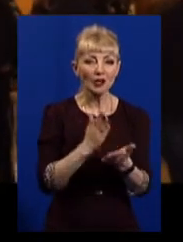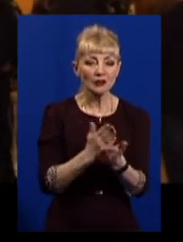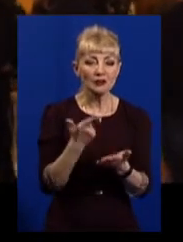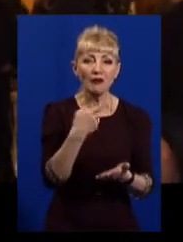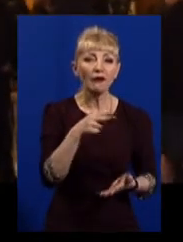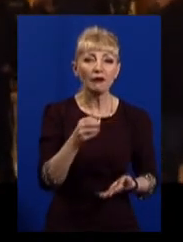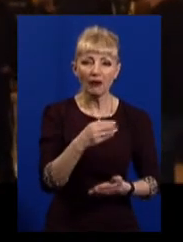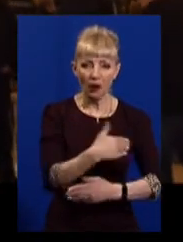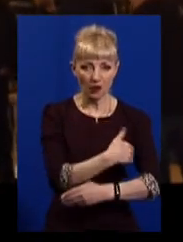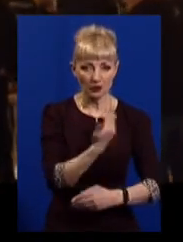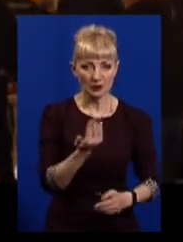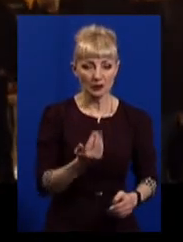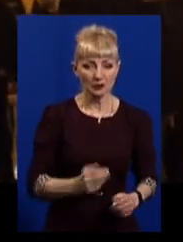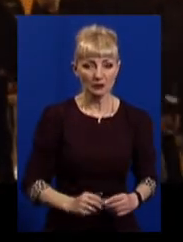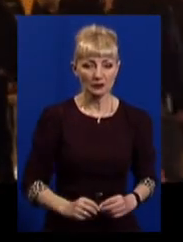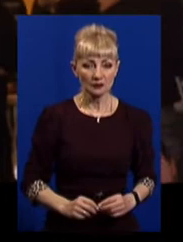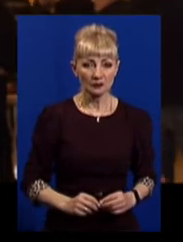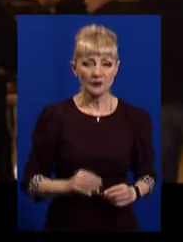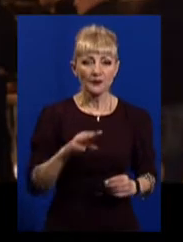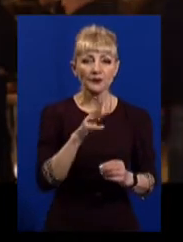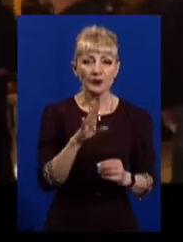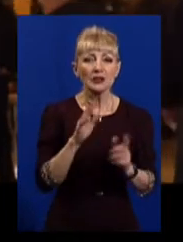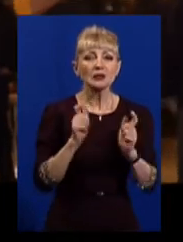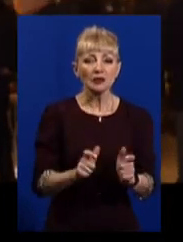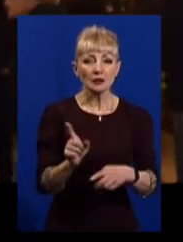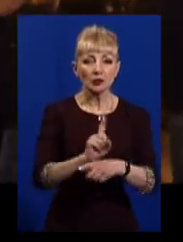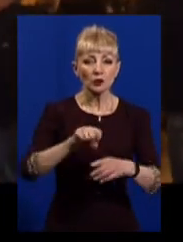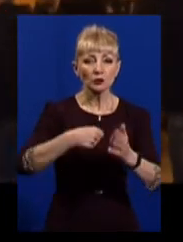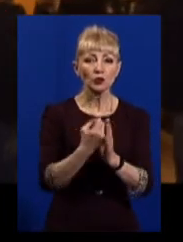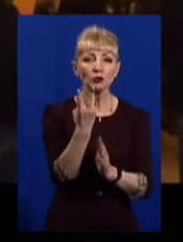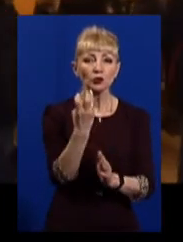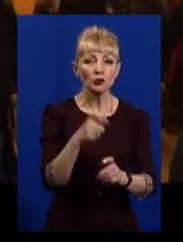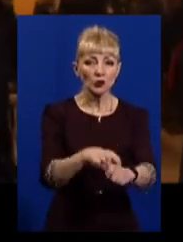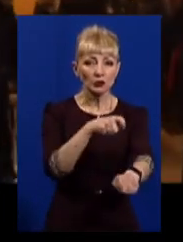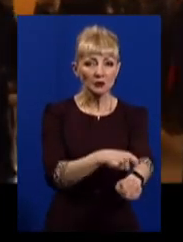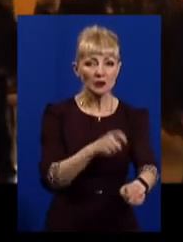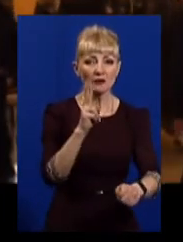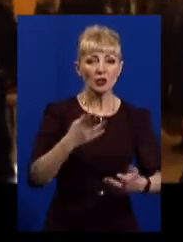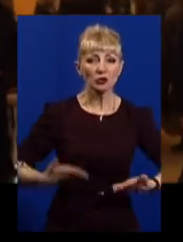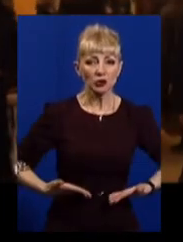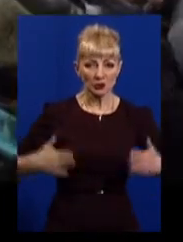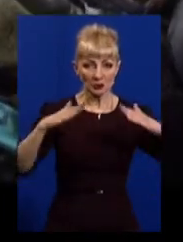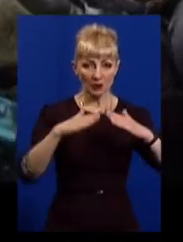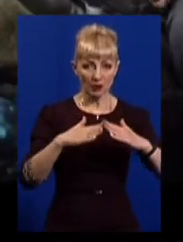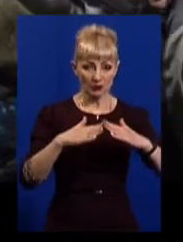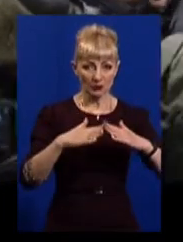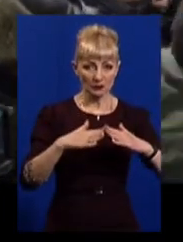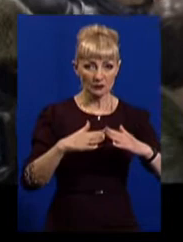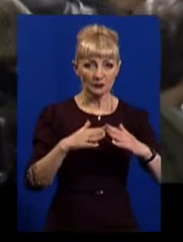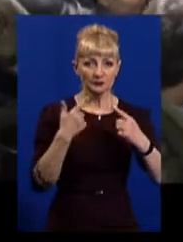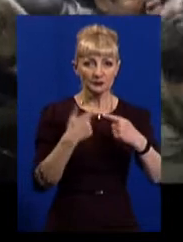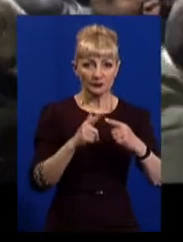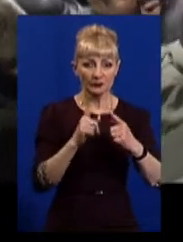Вона може всюди, де хочете розміщуватись, в межах згідно норм до 300 метрів до будинків». Зібрання